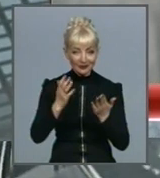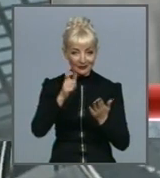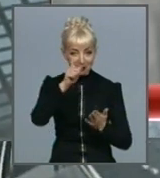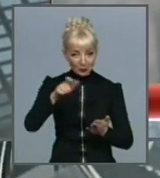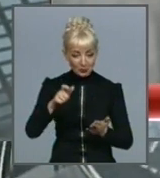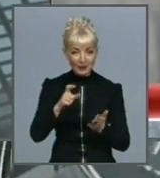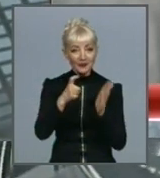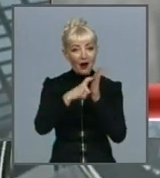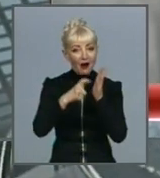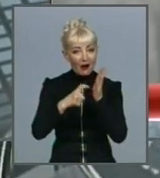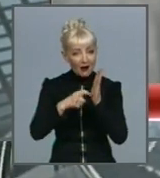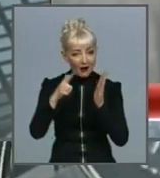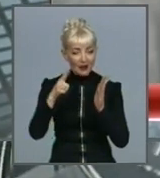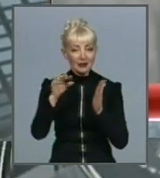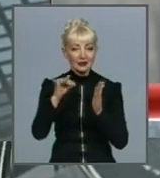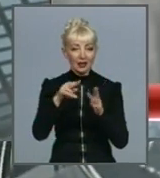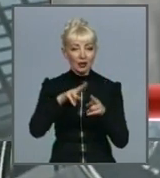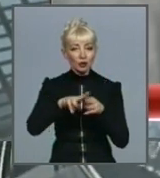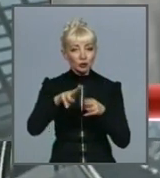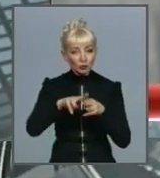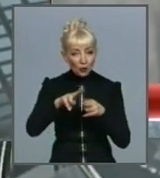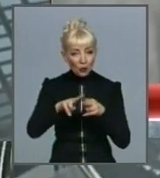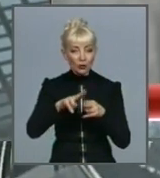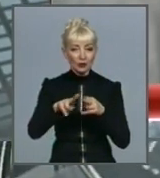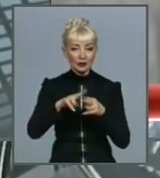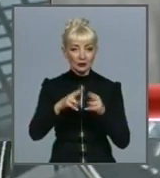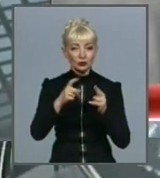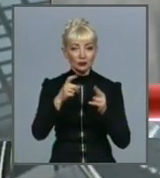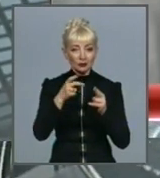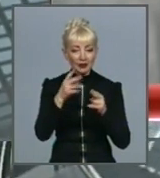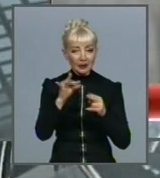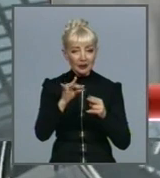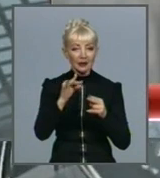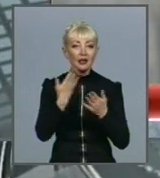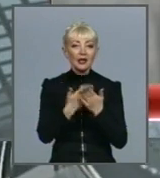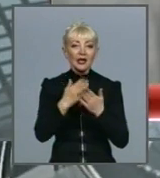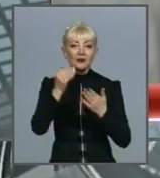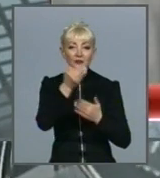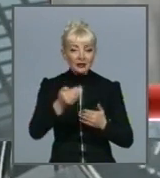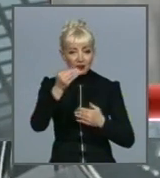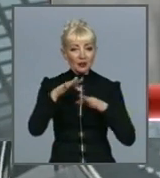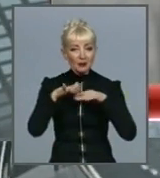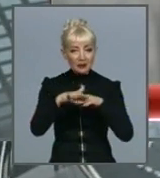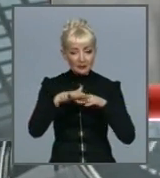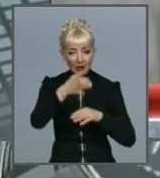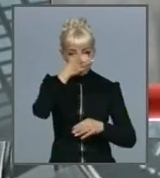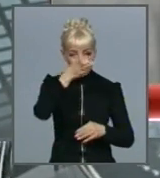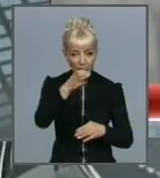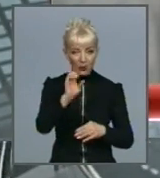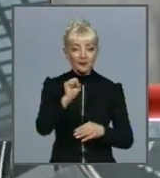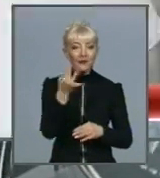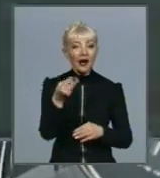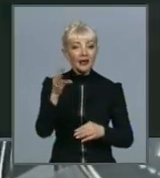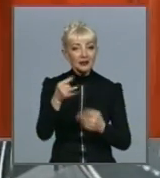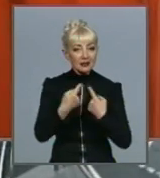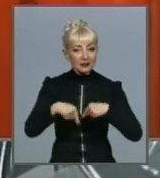токарі, слюсарі вищого розряду, а також фахівці в галузі фізичних, математичних, хімічних наук, IT-сфери, медичні працівники і так